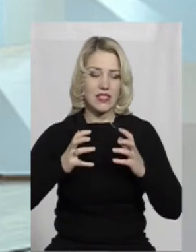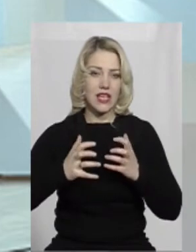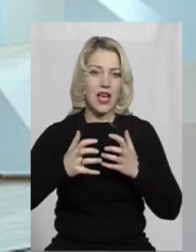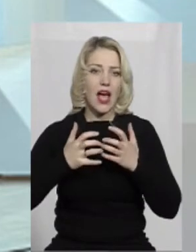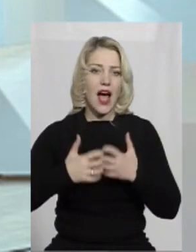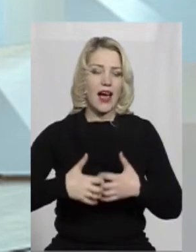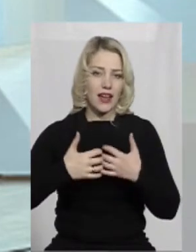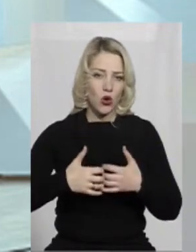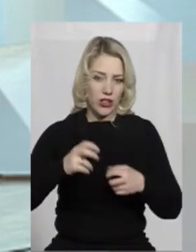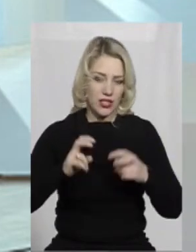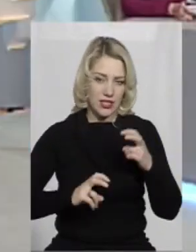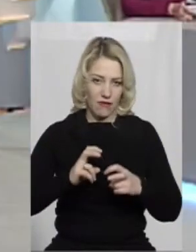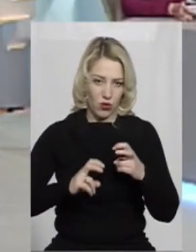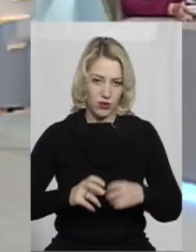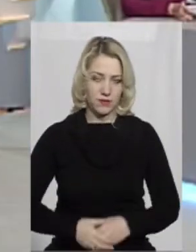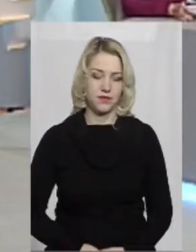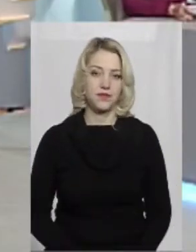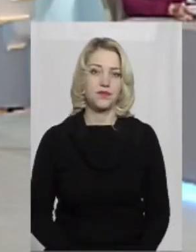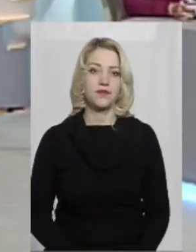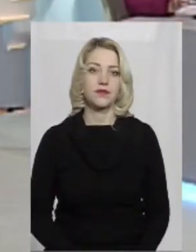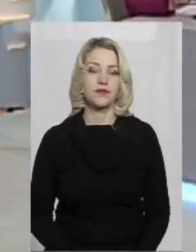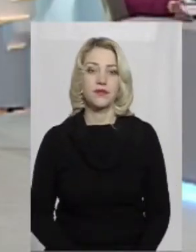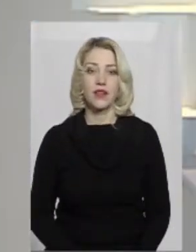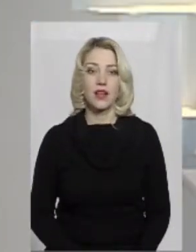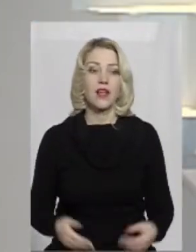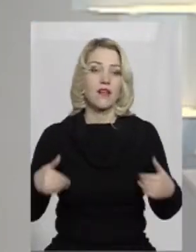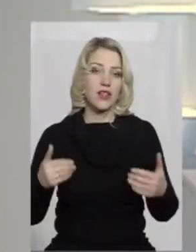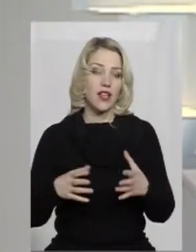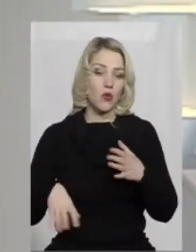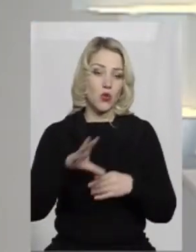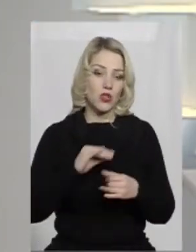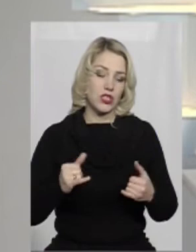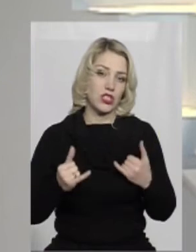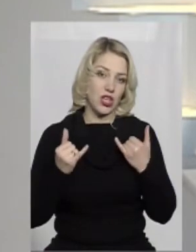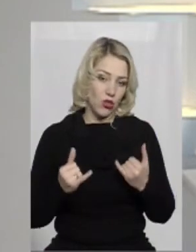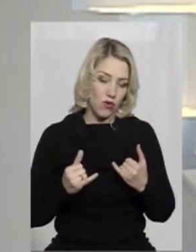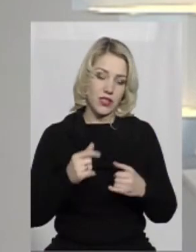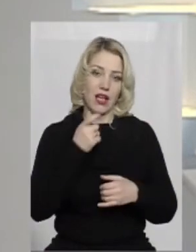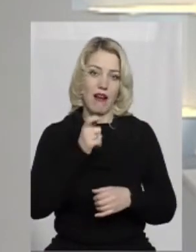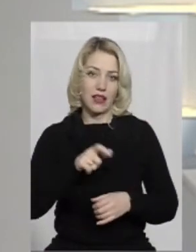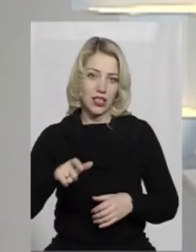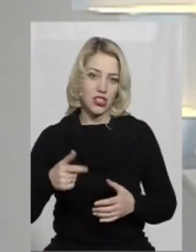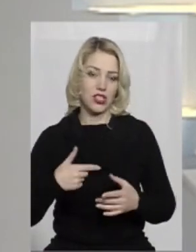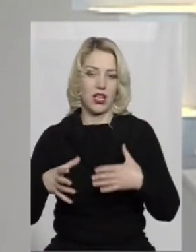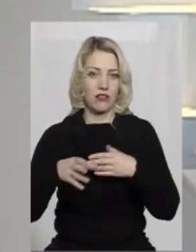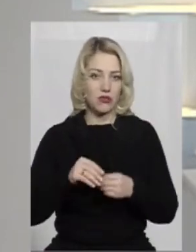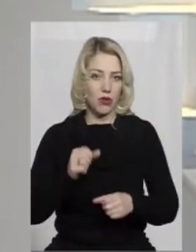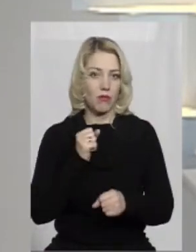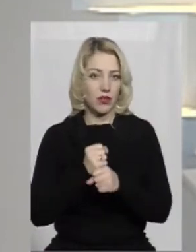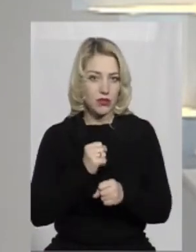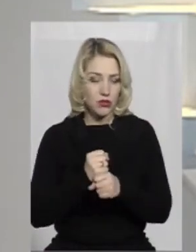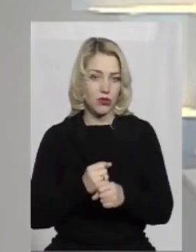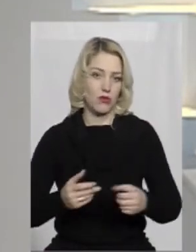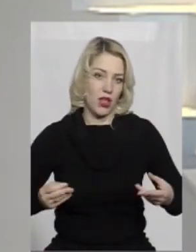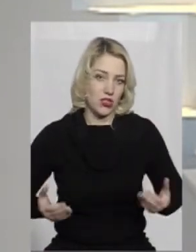завод Максимом Іванюком. Добрий вечір. Доброго вечора. Вітаємо всіх, шановні глядачі. Ми із Оксаною Фіновською працюємо для вас